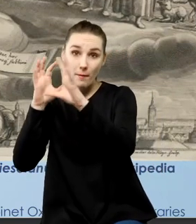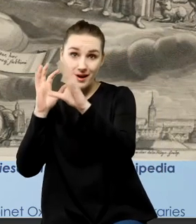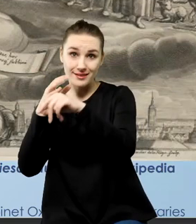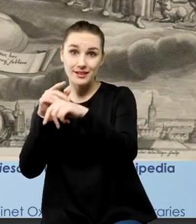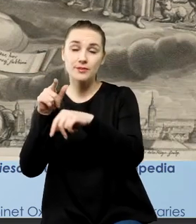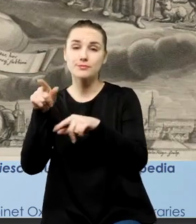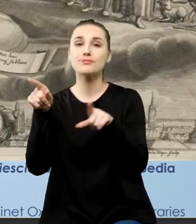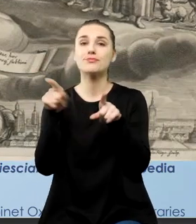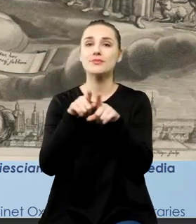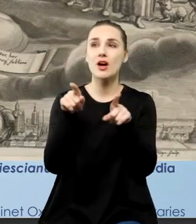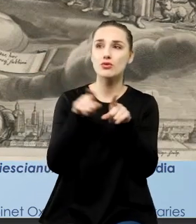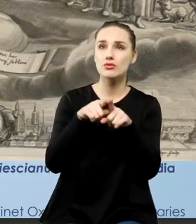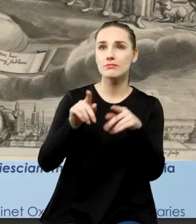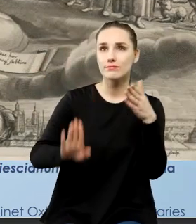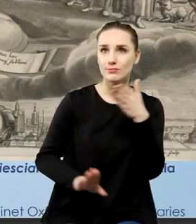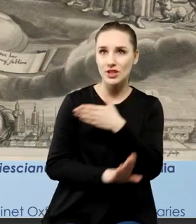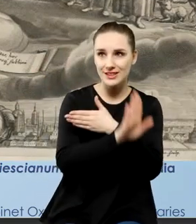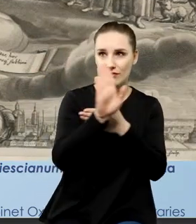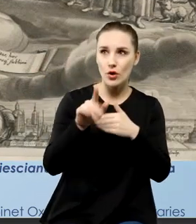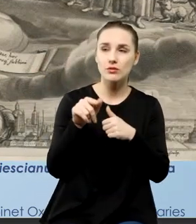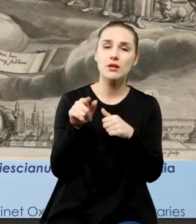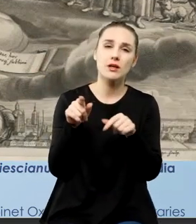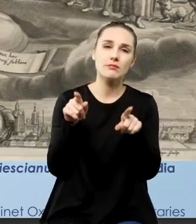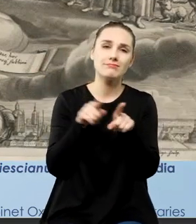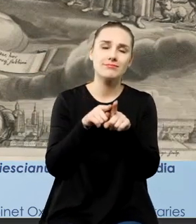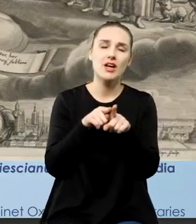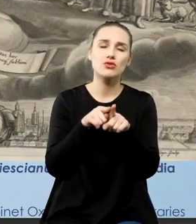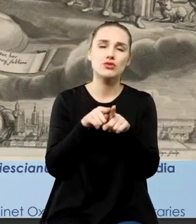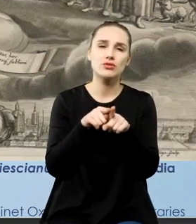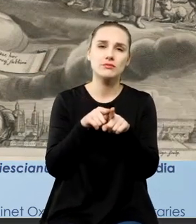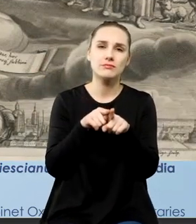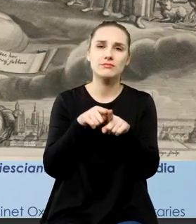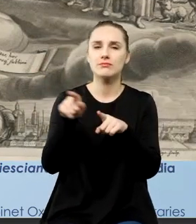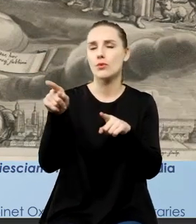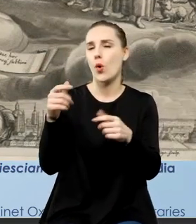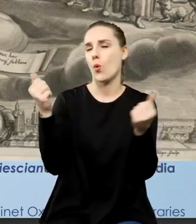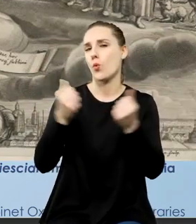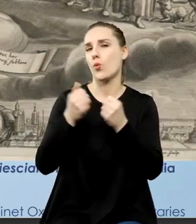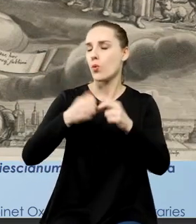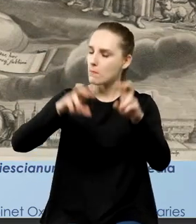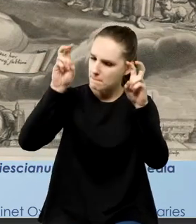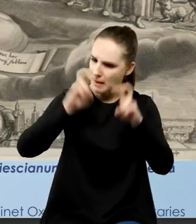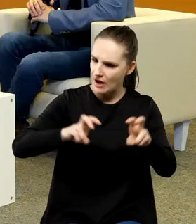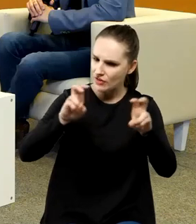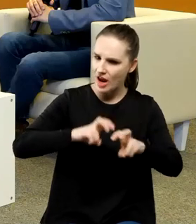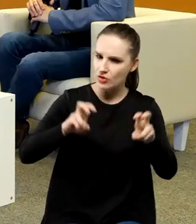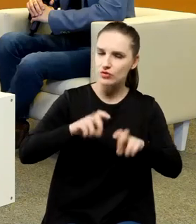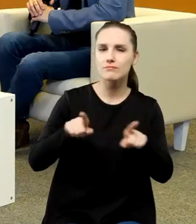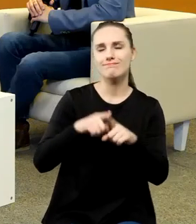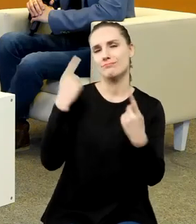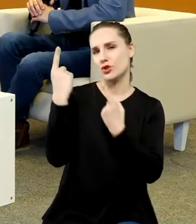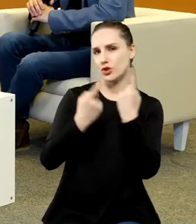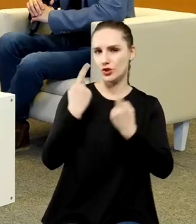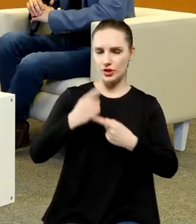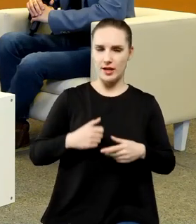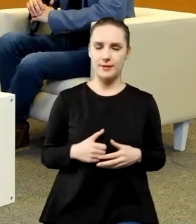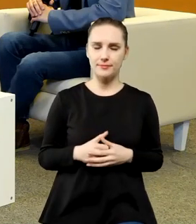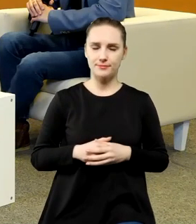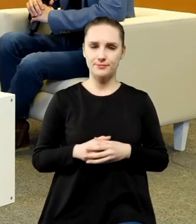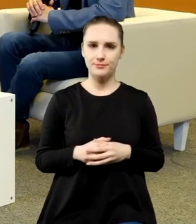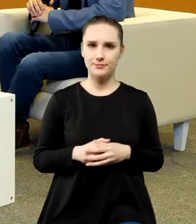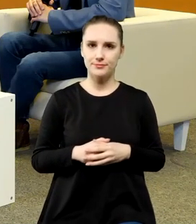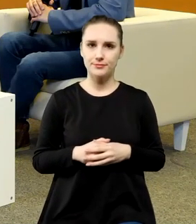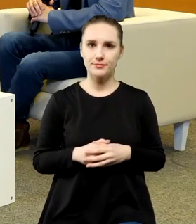również przedstawiony jako oczywiście wielki badacz i myśliciel, ale